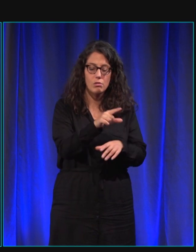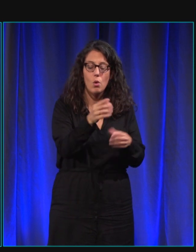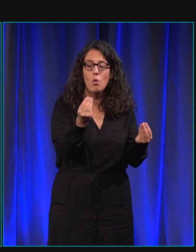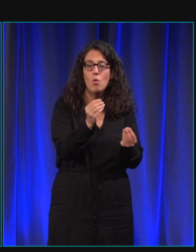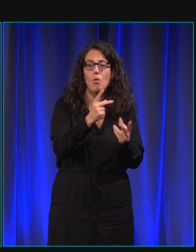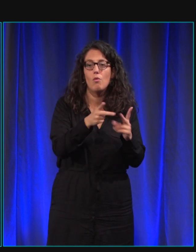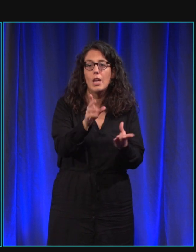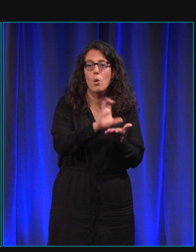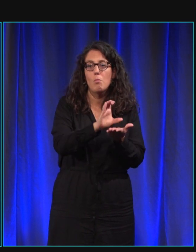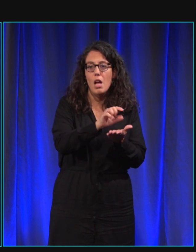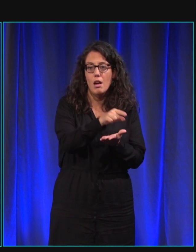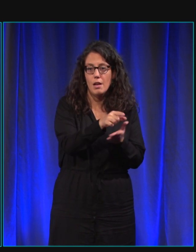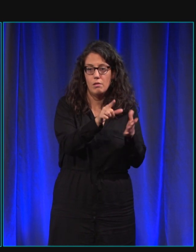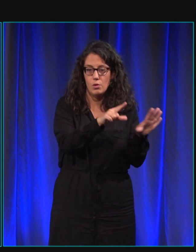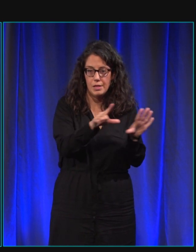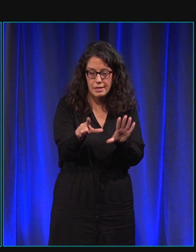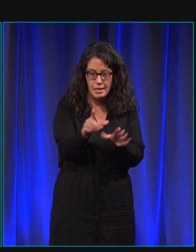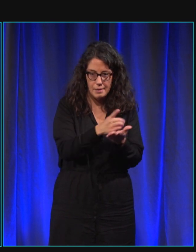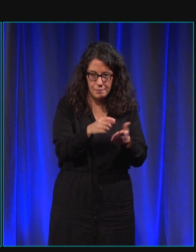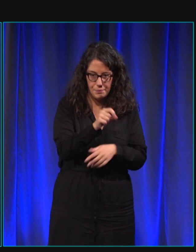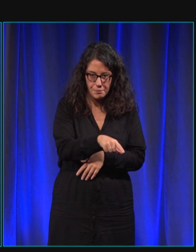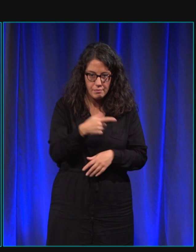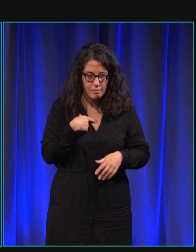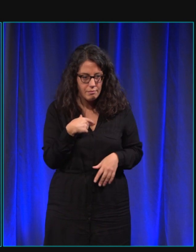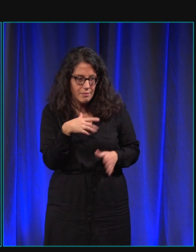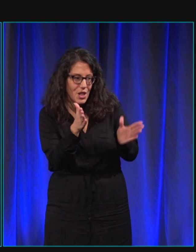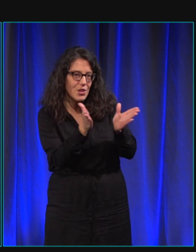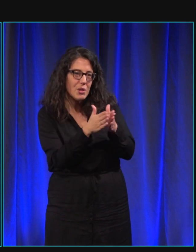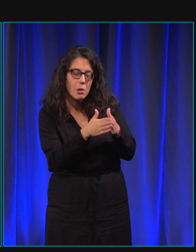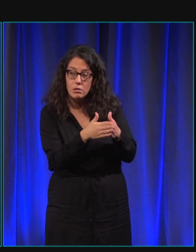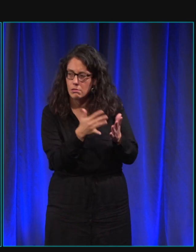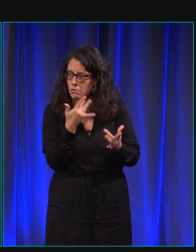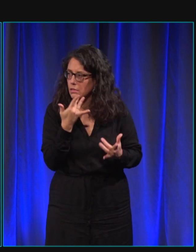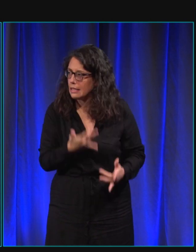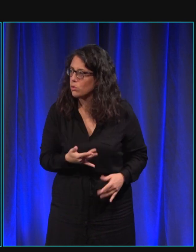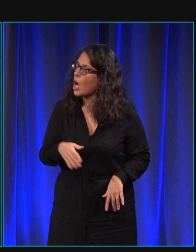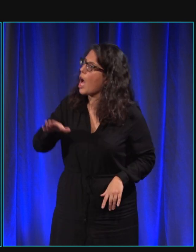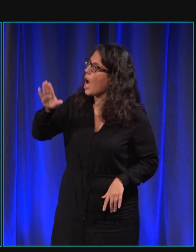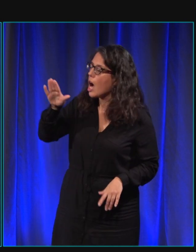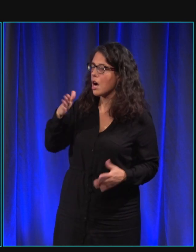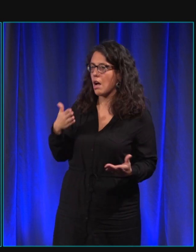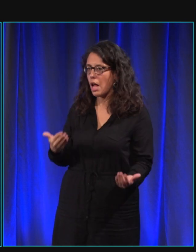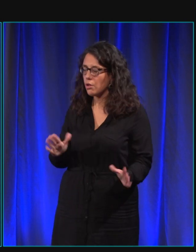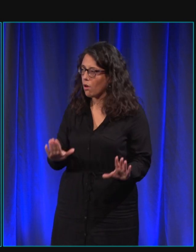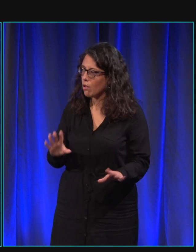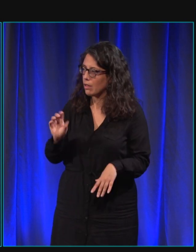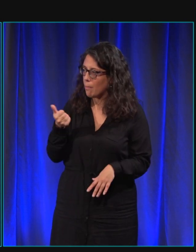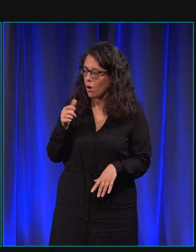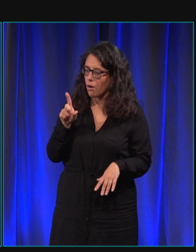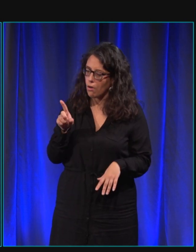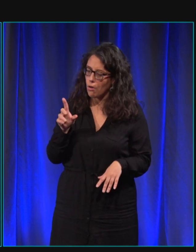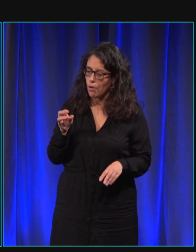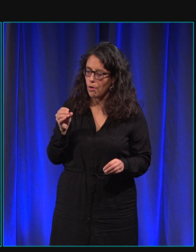Et là, quand j'ai fait ma demande, j'étais tout de suite un peu déçue parce qu m dit, attendez, il faut vraiment déjà savoir vous